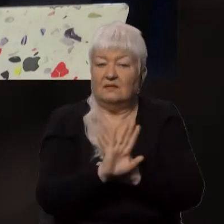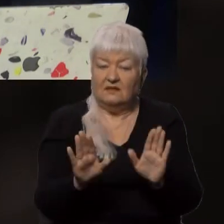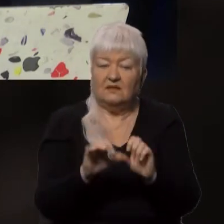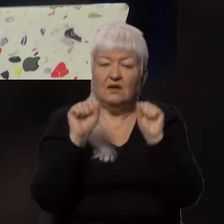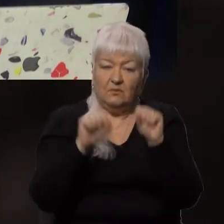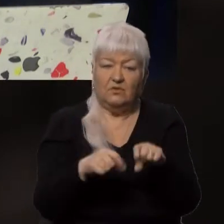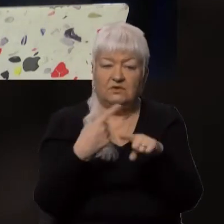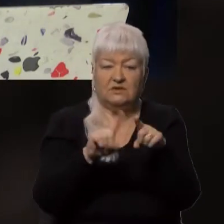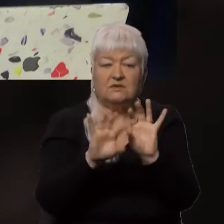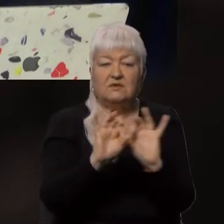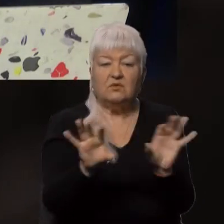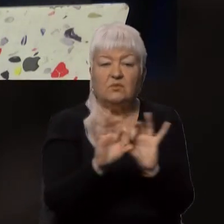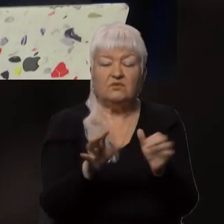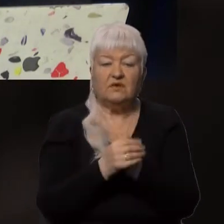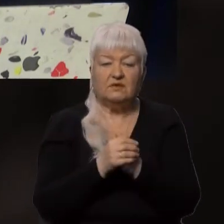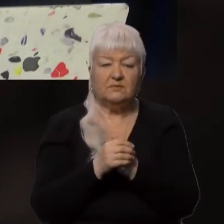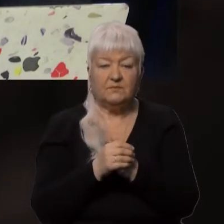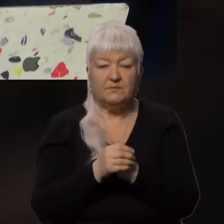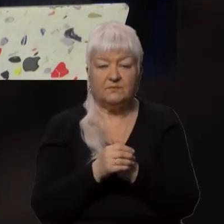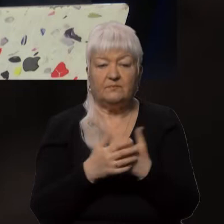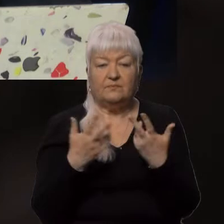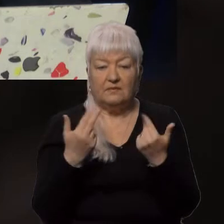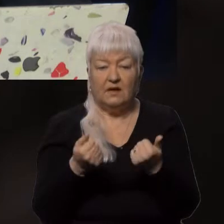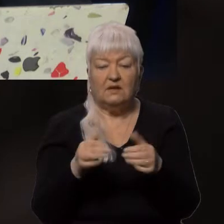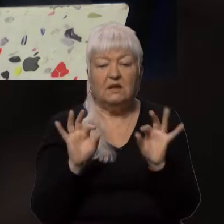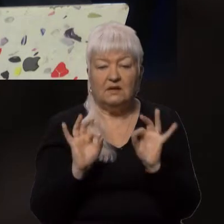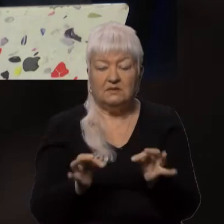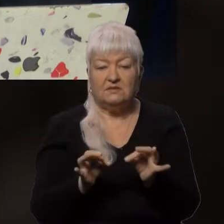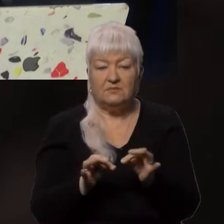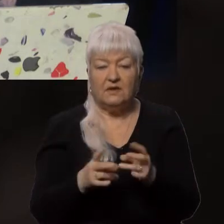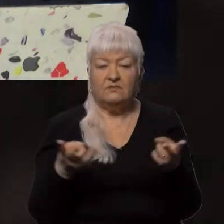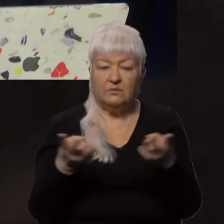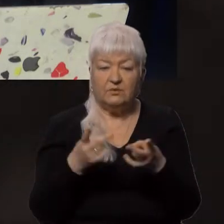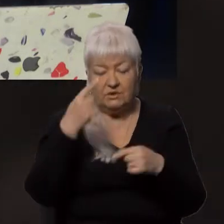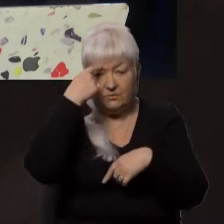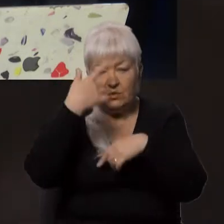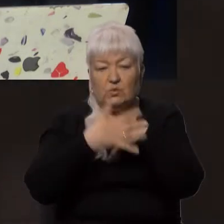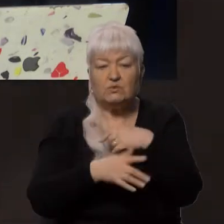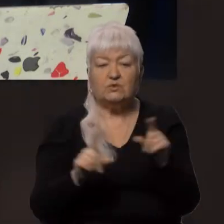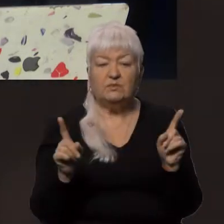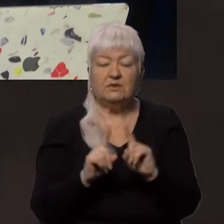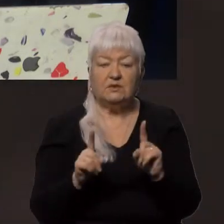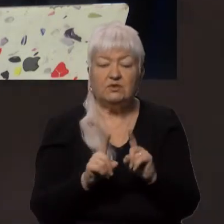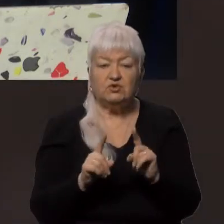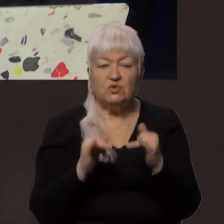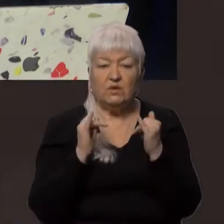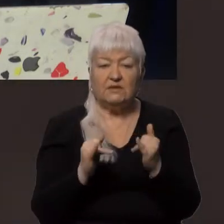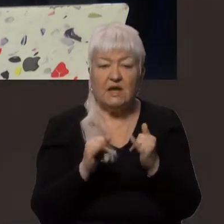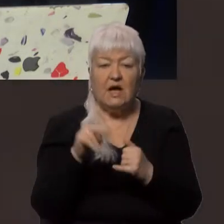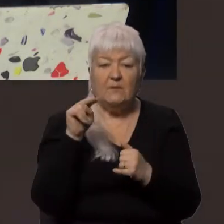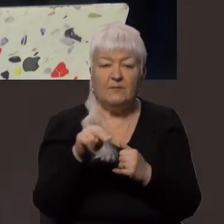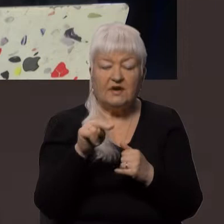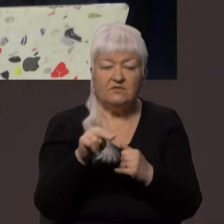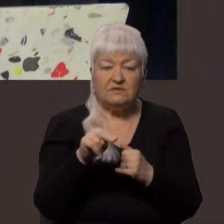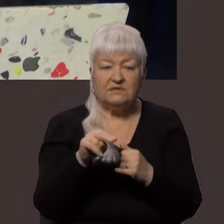прокоментувати? Так, насправді потрібно розуміти, що для православного